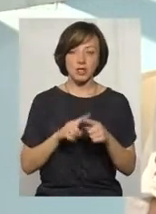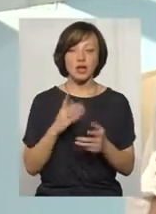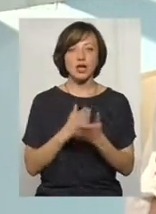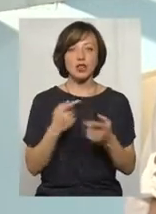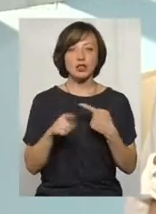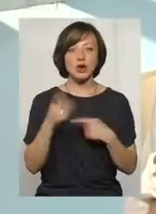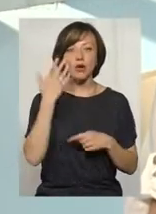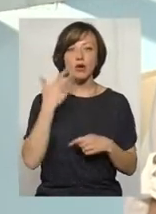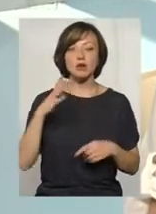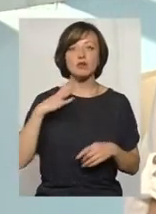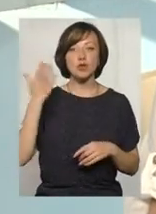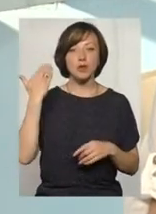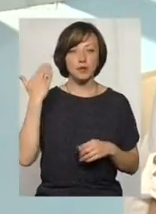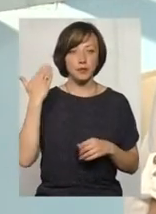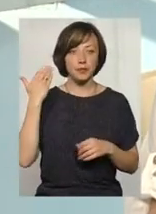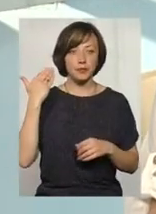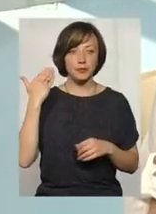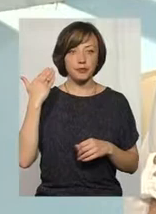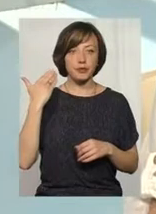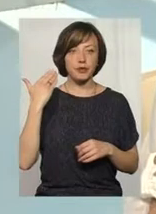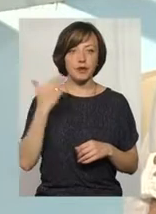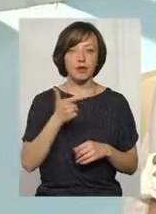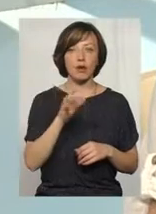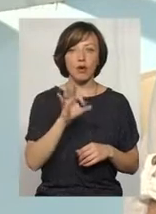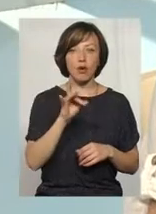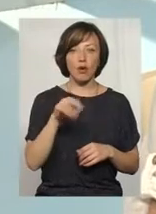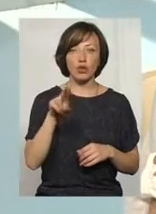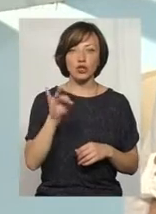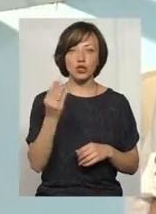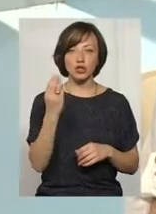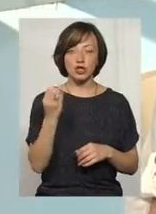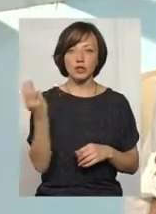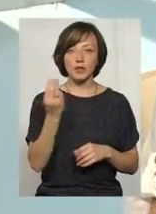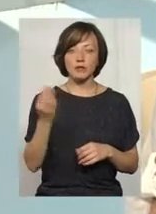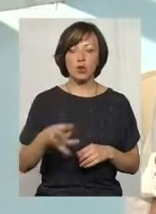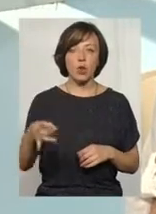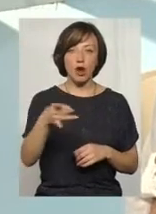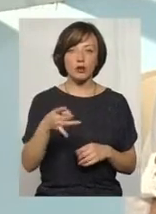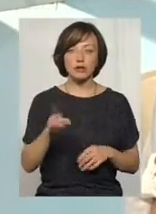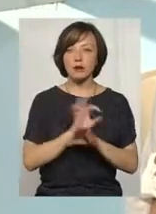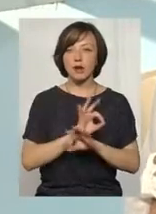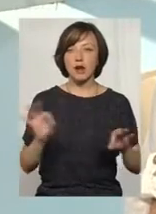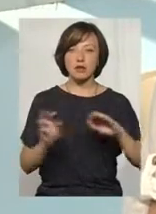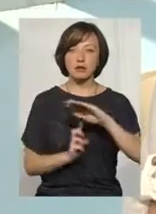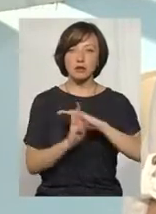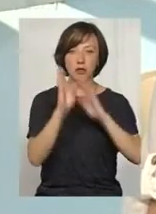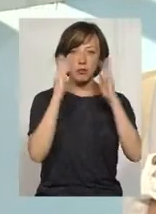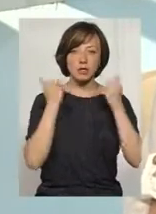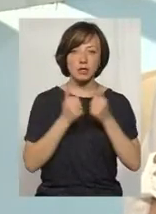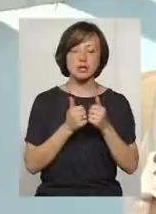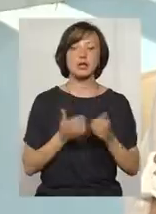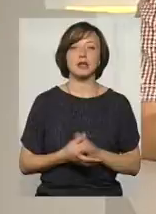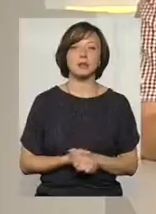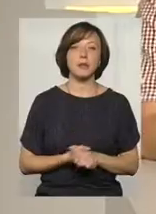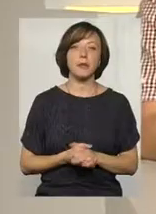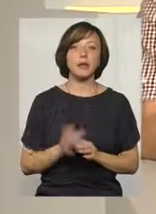інший факт. Ми колись були в городищі Шепетівського району, там є прекрасний храм, монастир, практично.